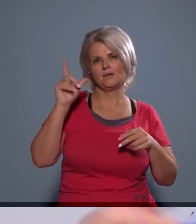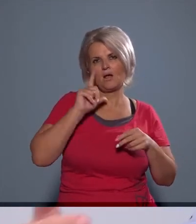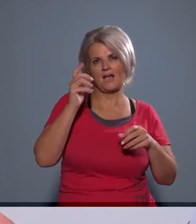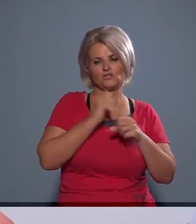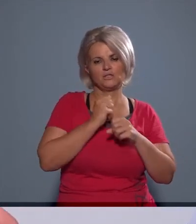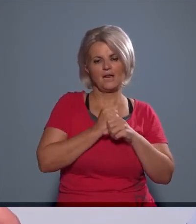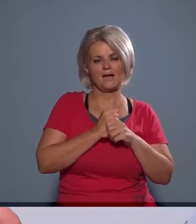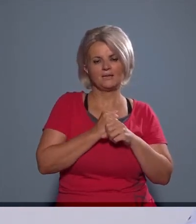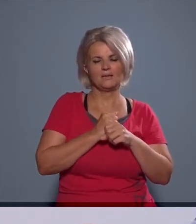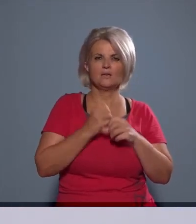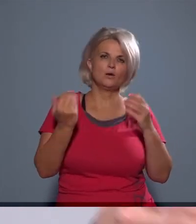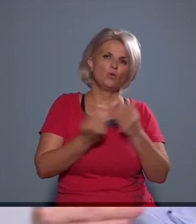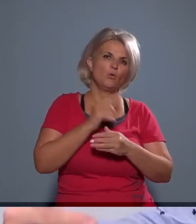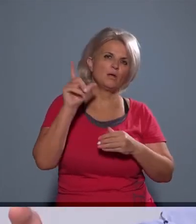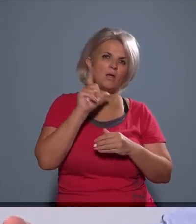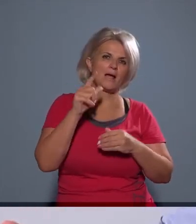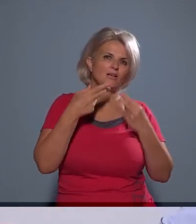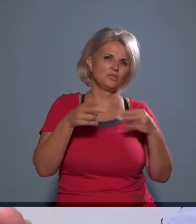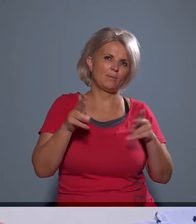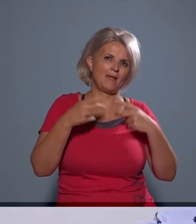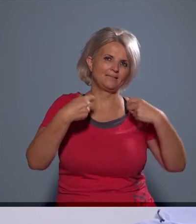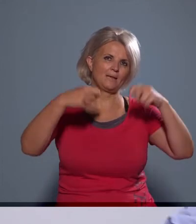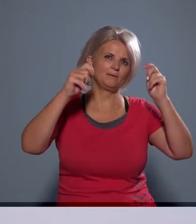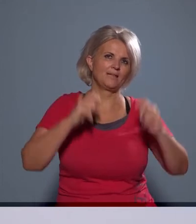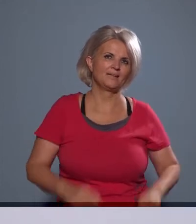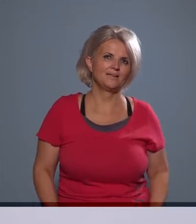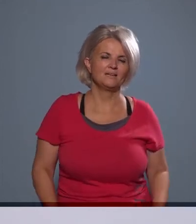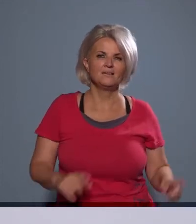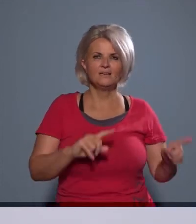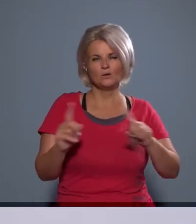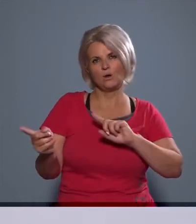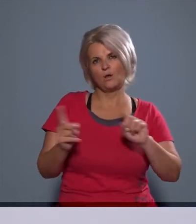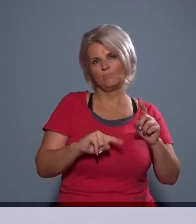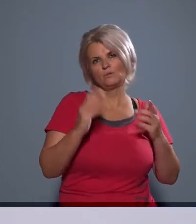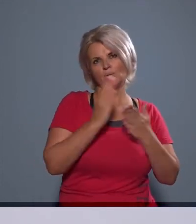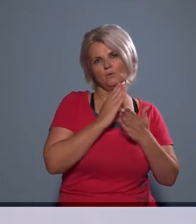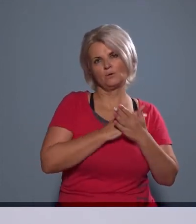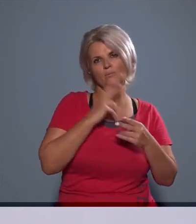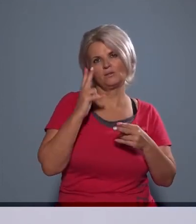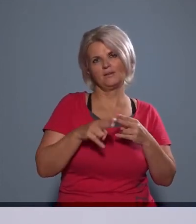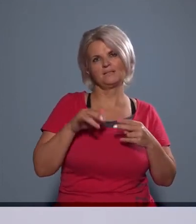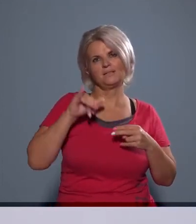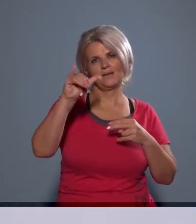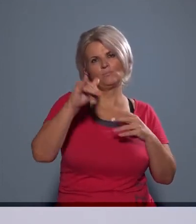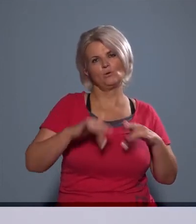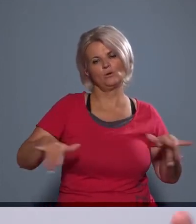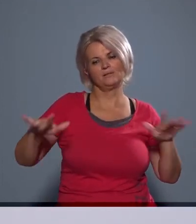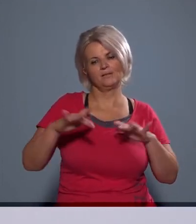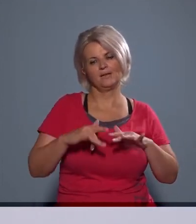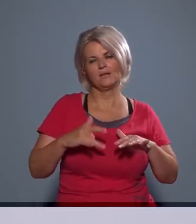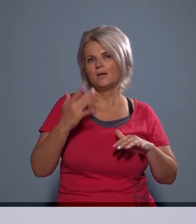akkor nem létesíthető új lakás. Különböző programokat is végzett ott a repülőtér ezeken a területeken, például